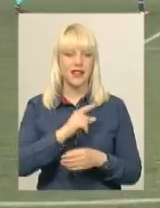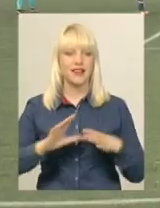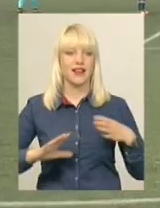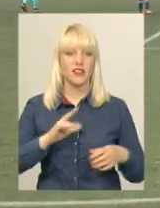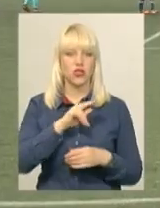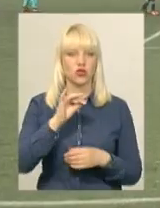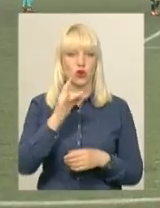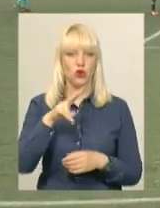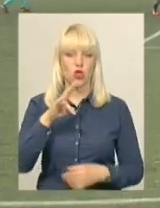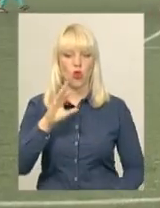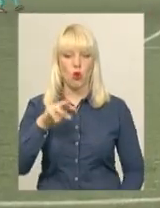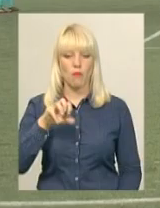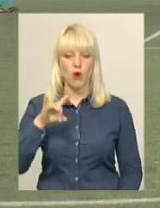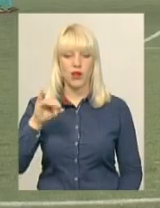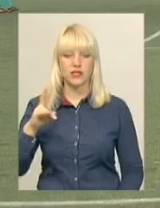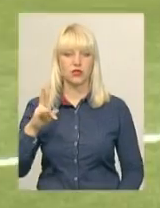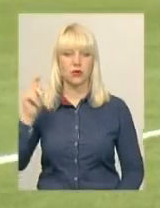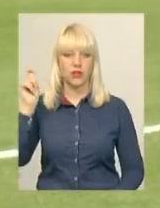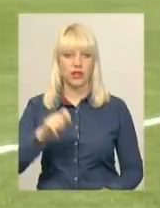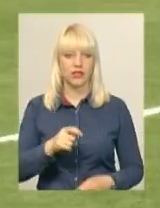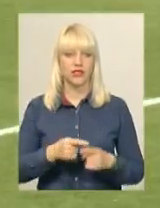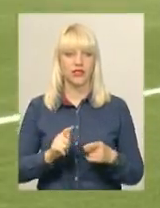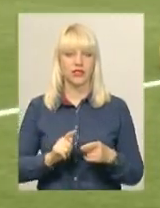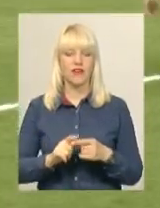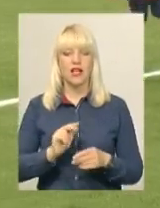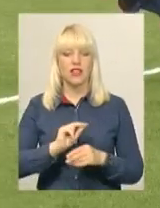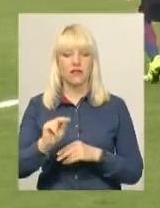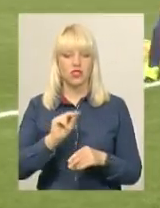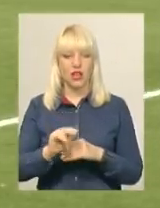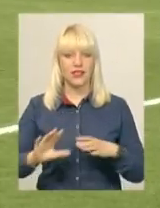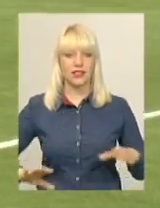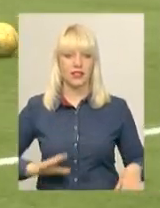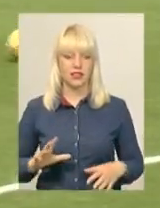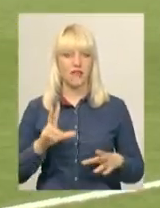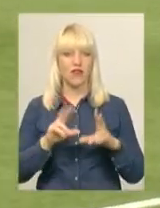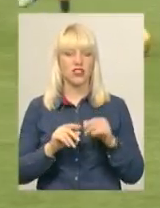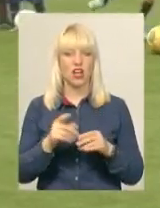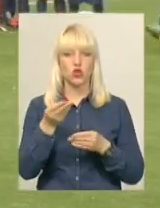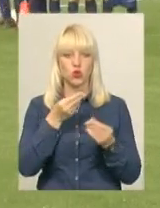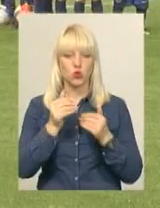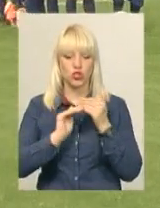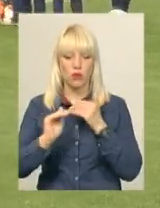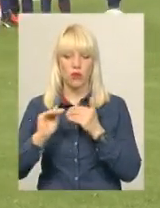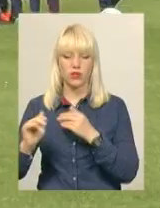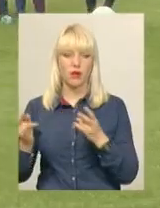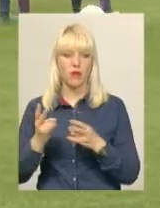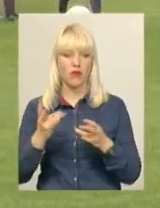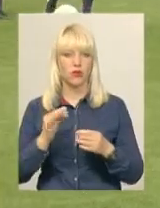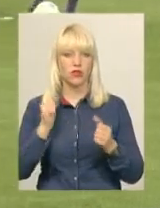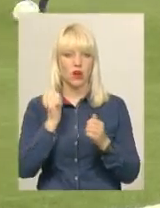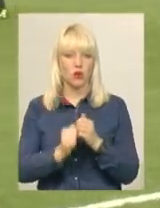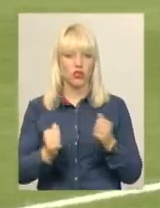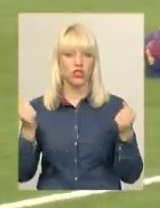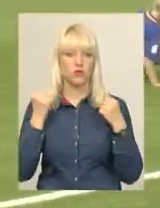Зубков, який приїхав у Хмельницький проводити навчальний семінар для тренерів футболу, вважає, майданчики штучним покриттям мають бути на кожній дитячій